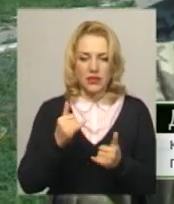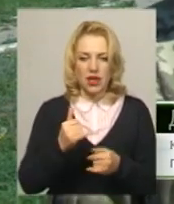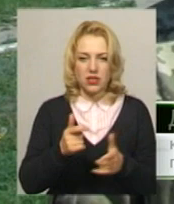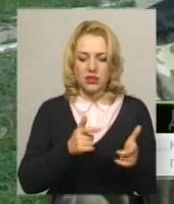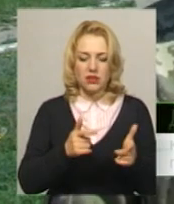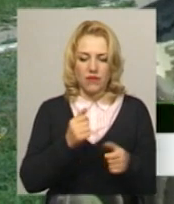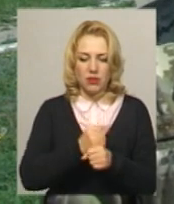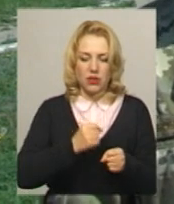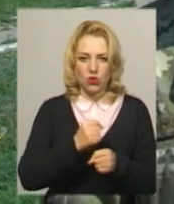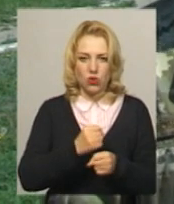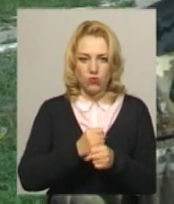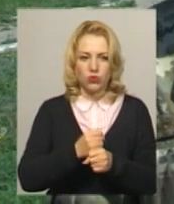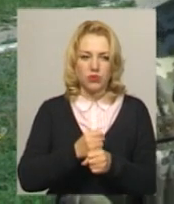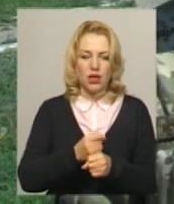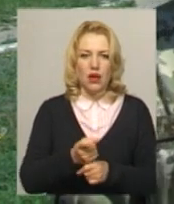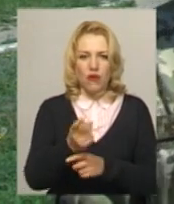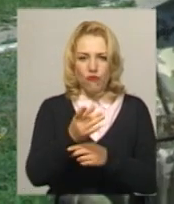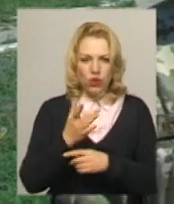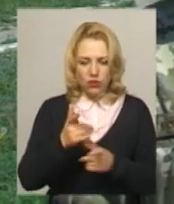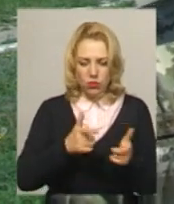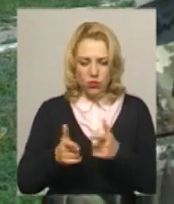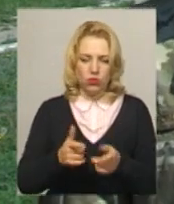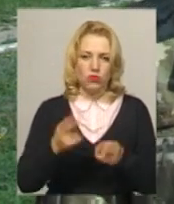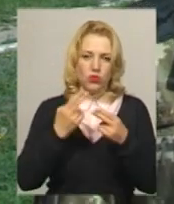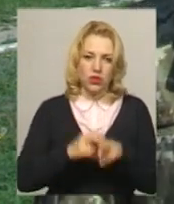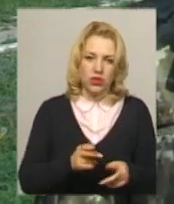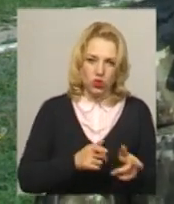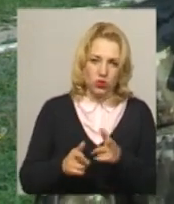відпрацьовуємо вогневу підготовку, технічну підготовку.